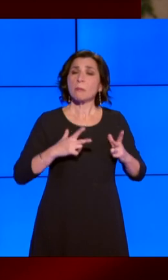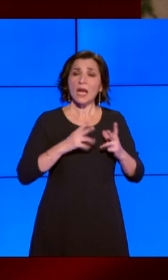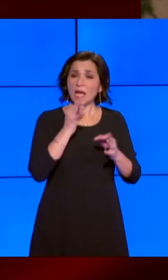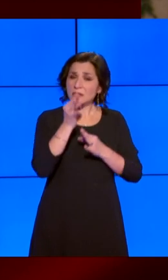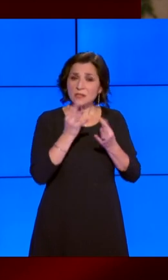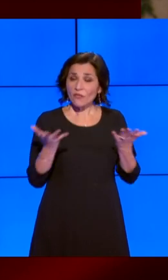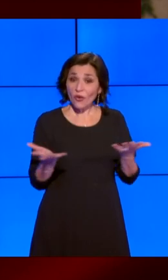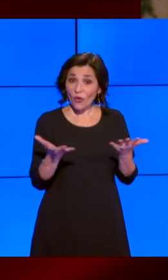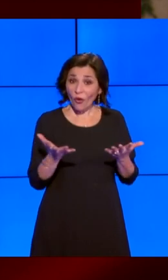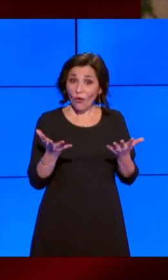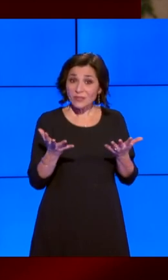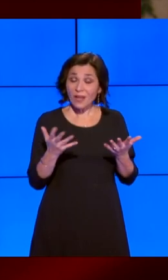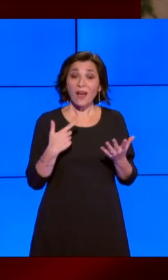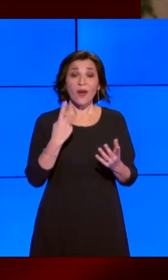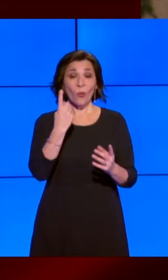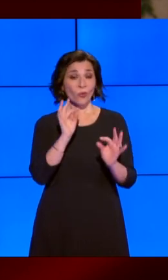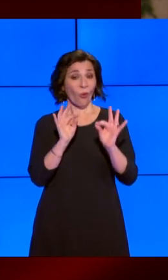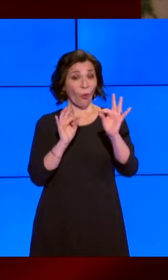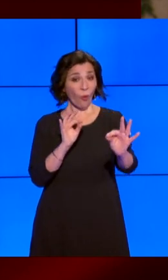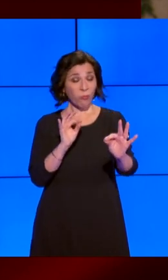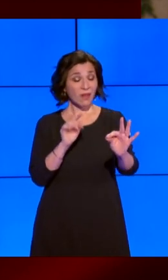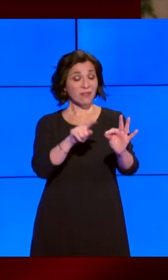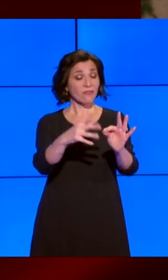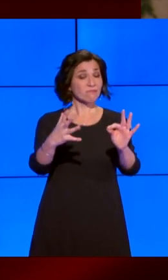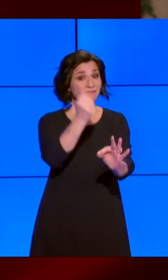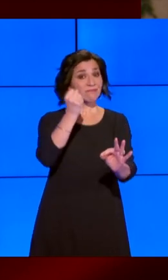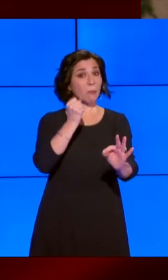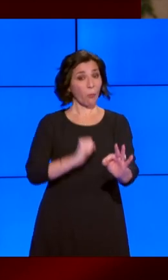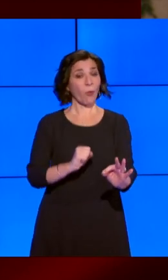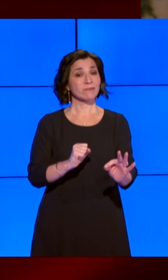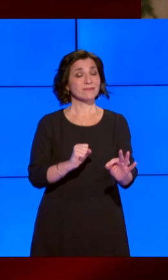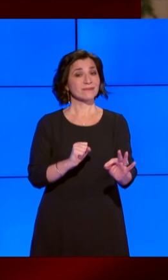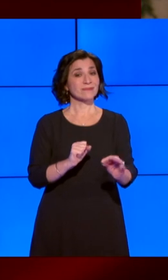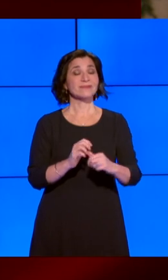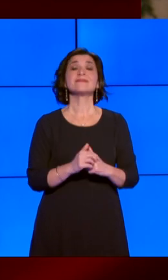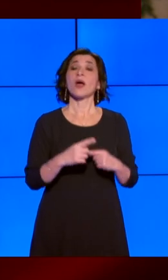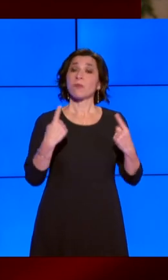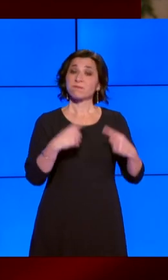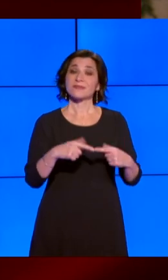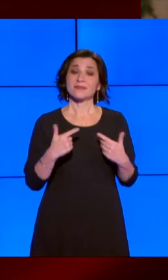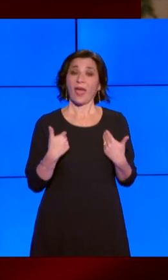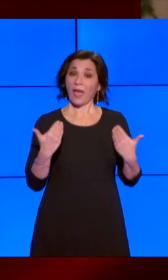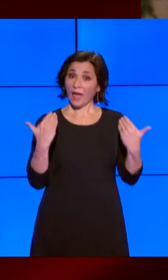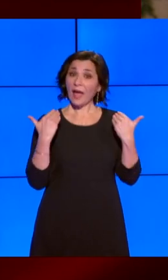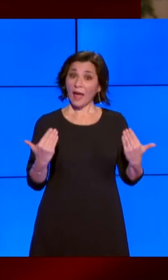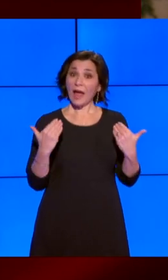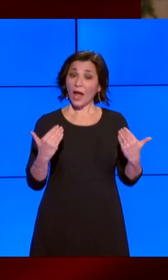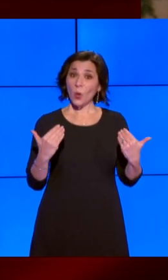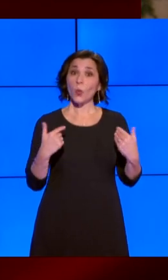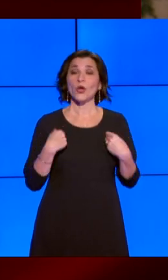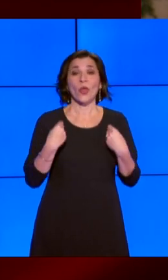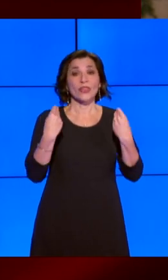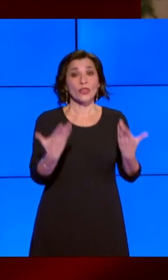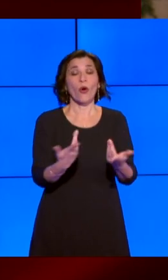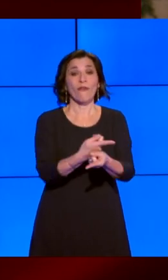possibilità di avere sempre qualcosa da raggiungere e questo l'augurio che rivolgo a tutti